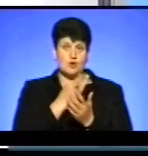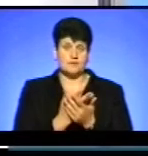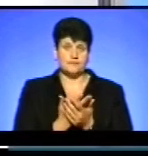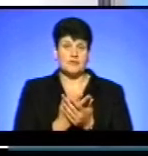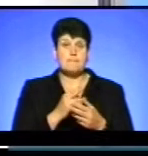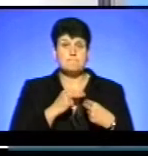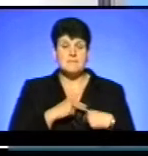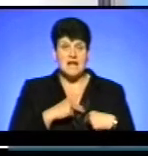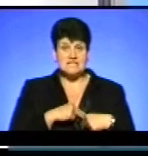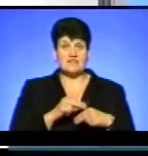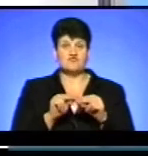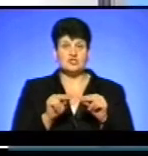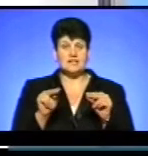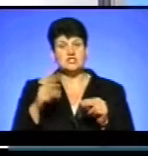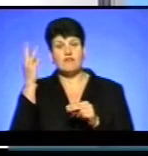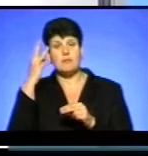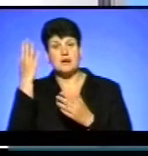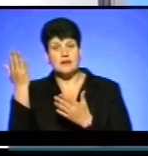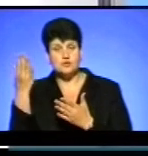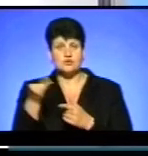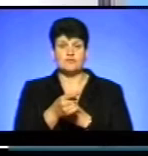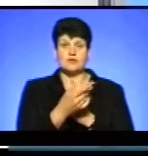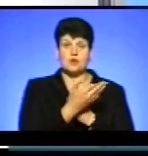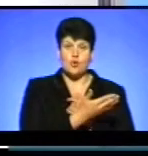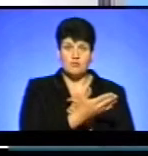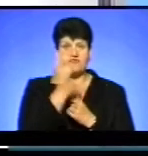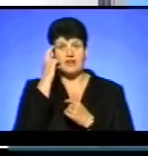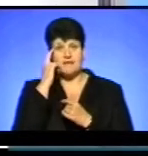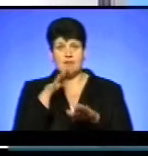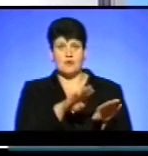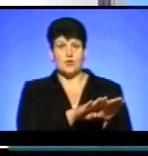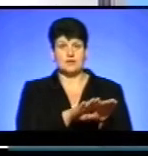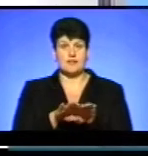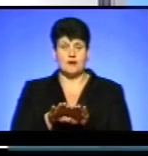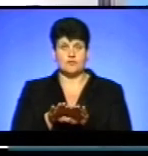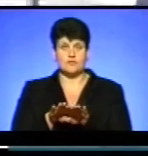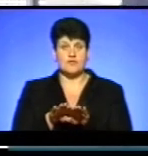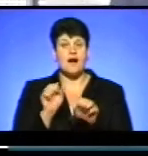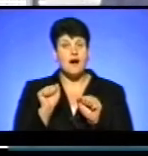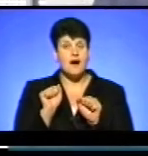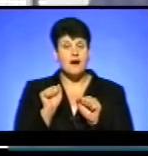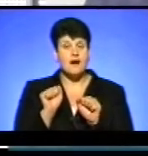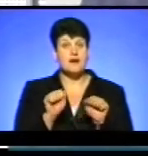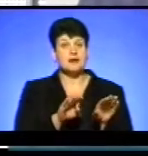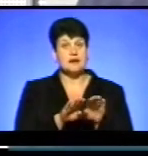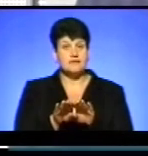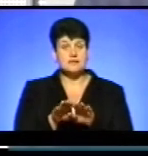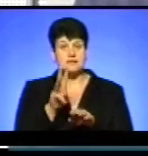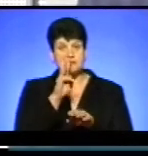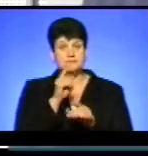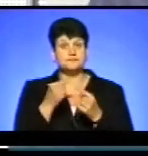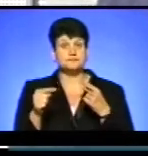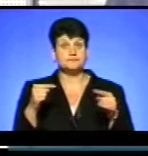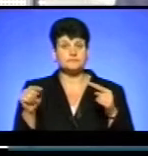Праця вчителя чи в Хмельницькому, чи в Тернополі, чи в Києві одинакова. Правда ж? А рівень заробітку різний.